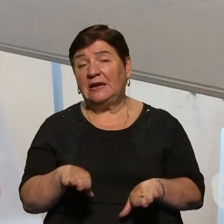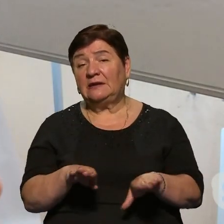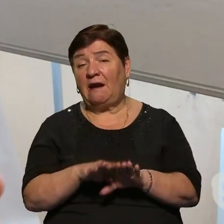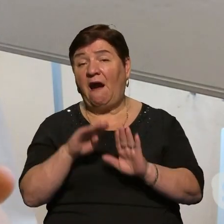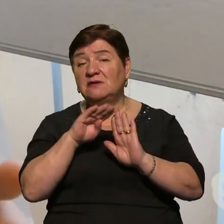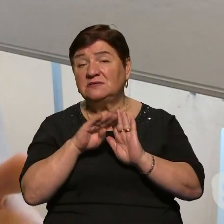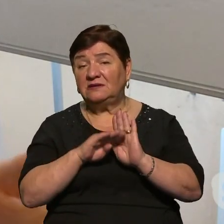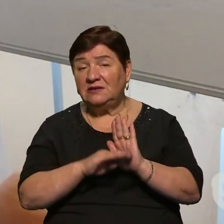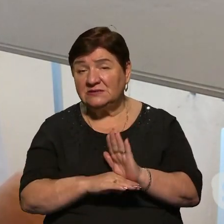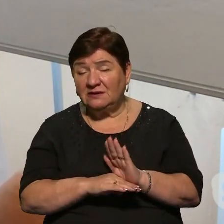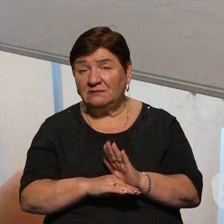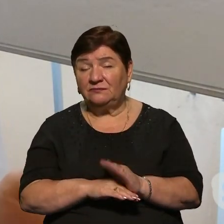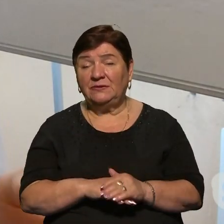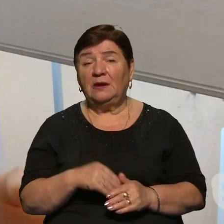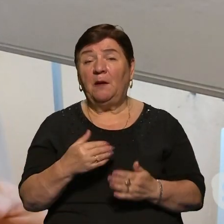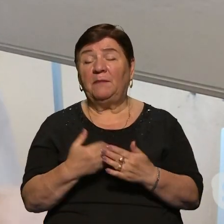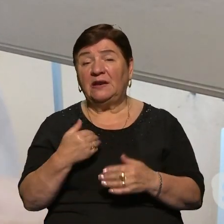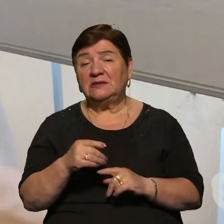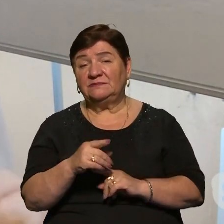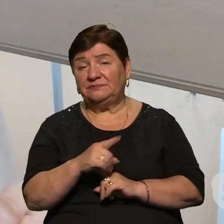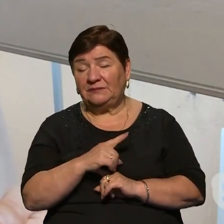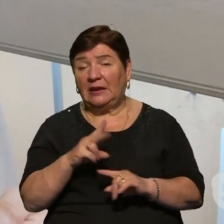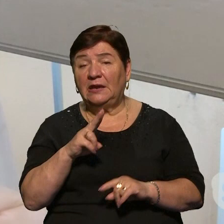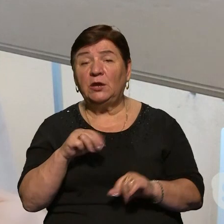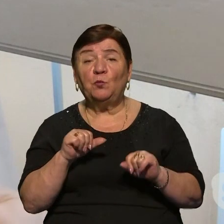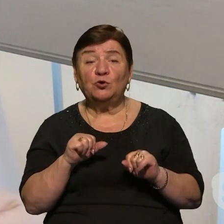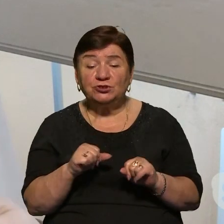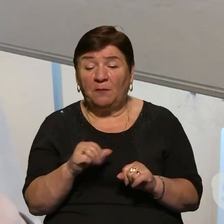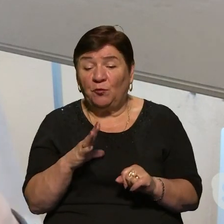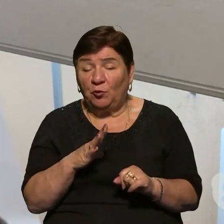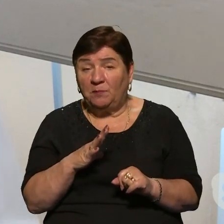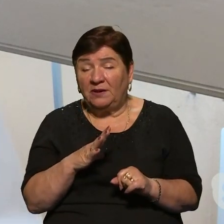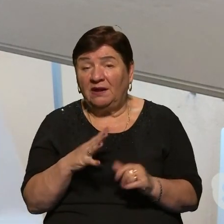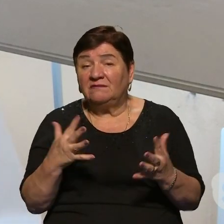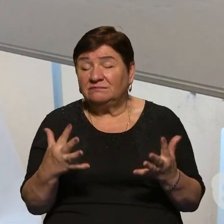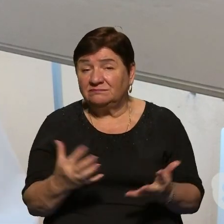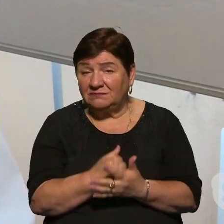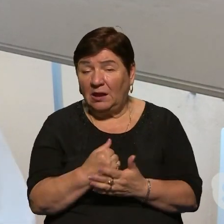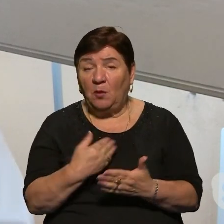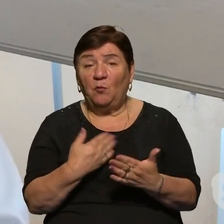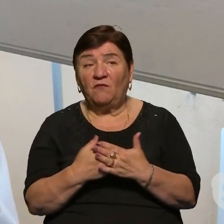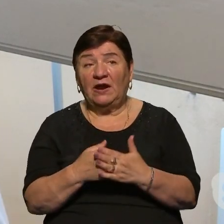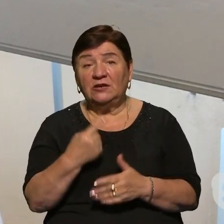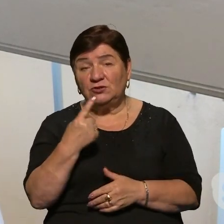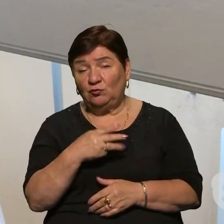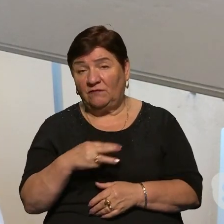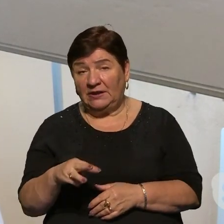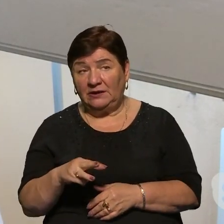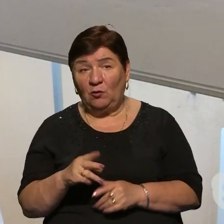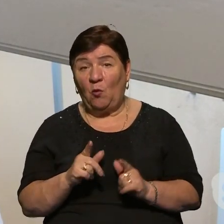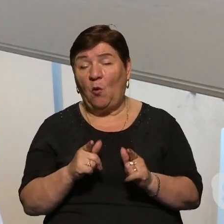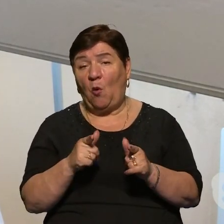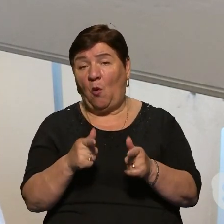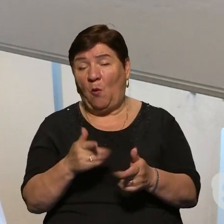превентивні смерті, яким можна було б запобігти, якщо, умовно кажучи, буквально за хвилину пацієнт опинився